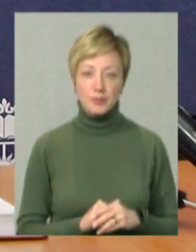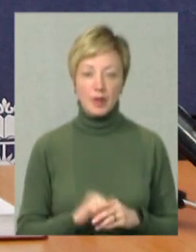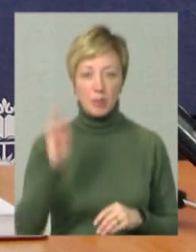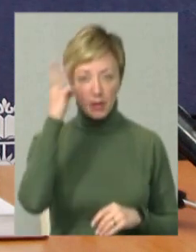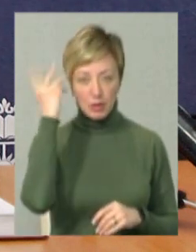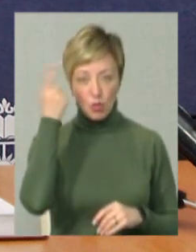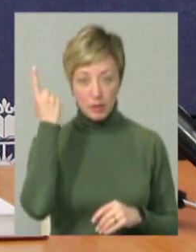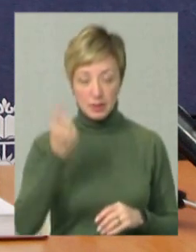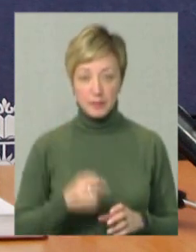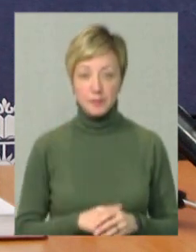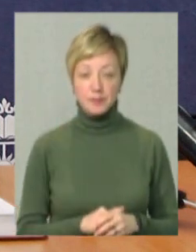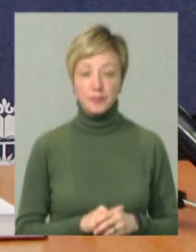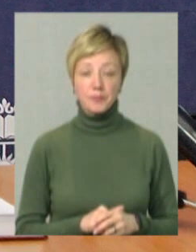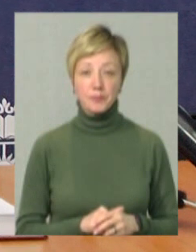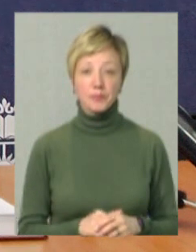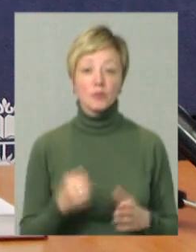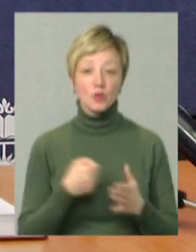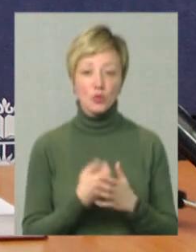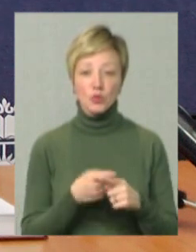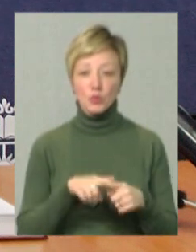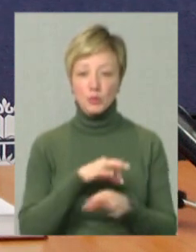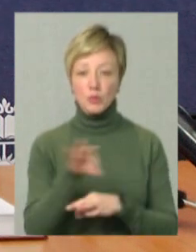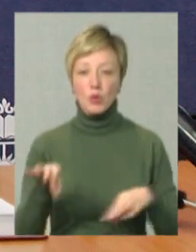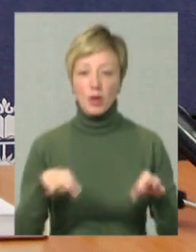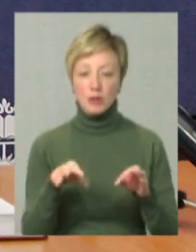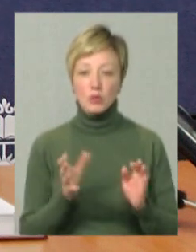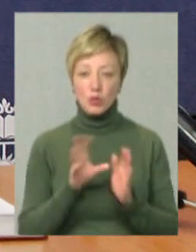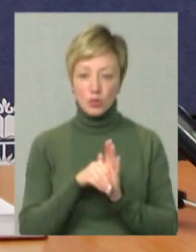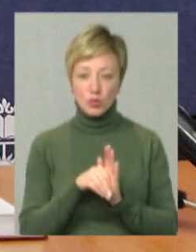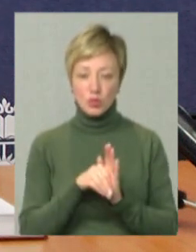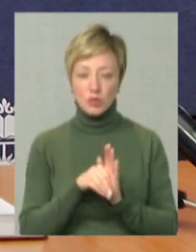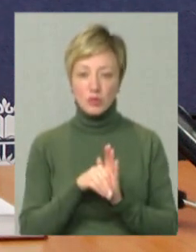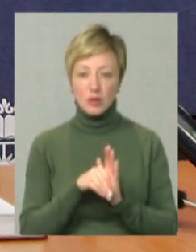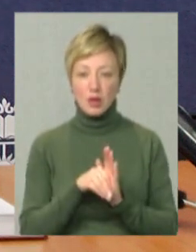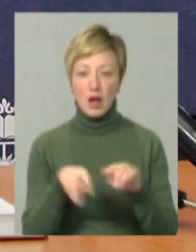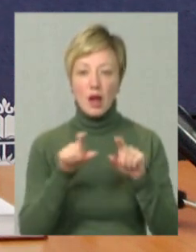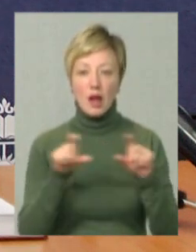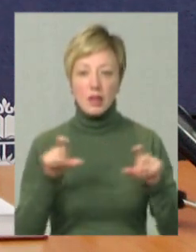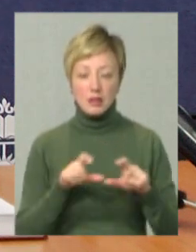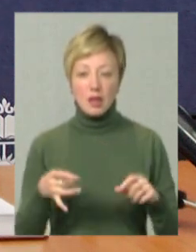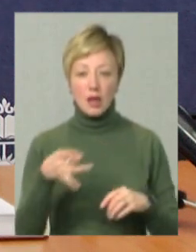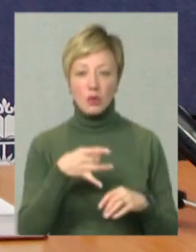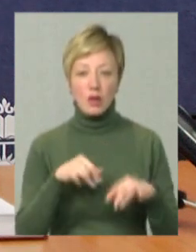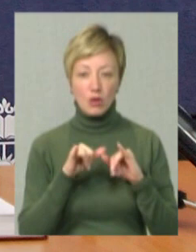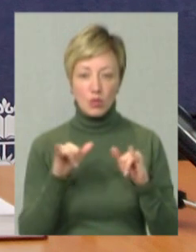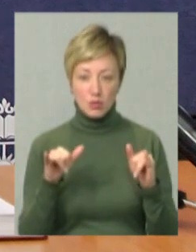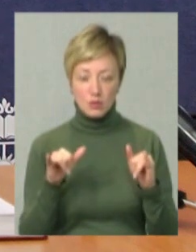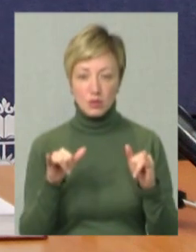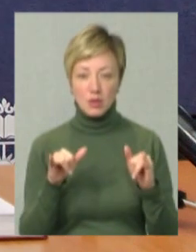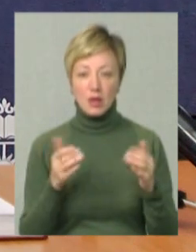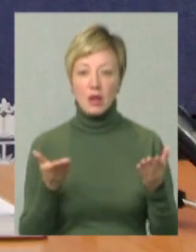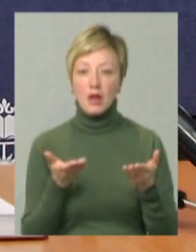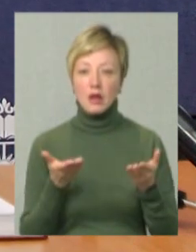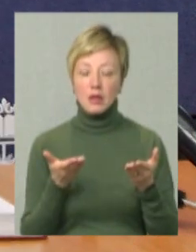Хмельницької області. До цього проєкту долучено Агенцію регіонального розвитку,